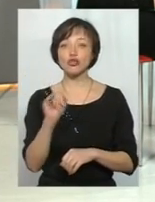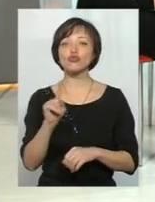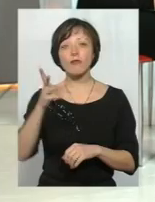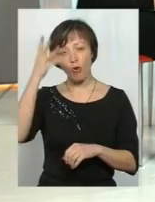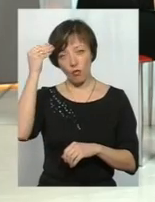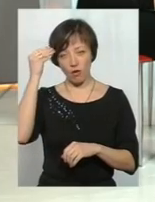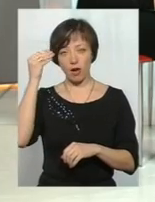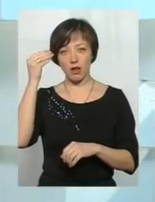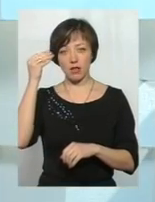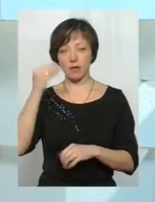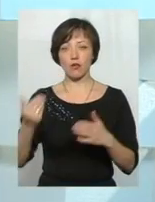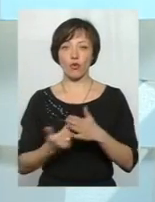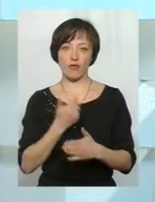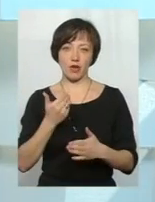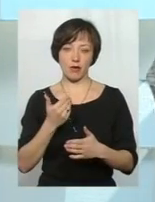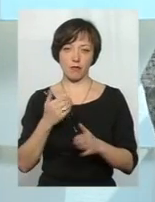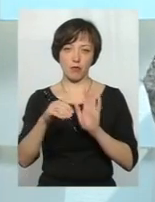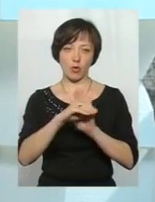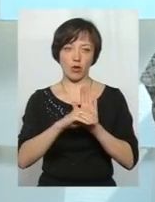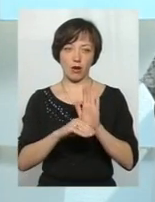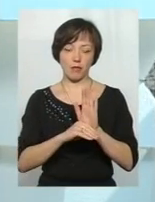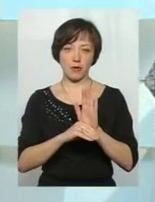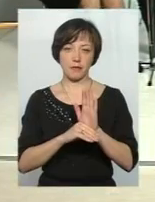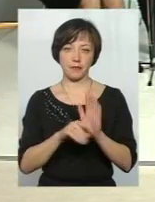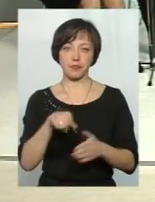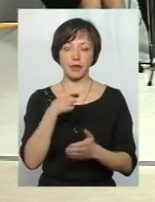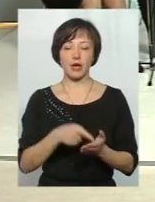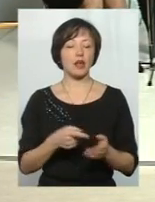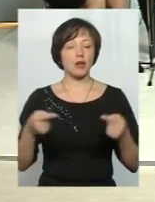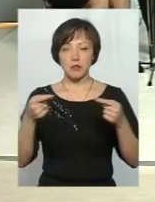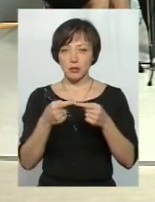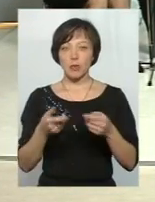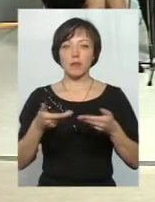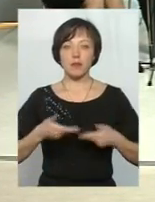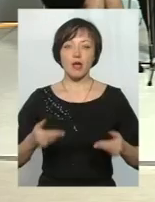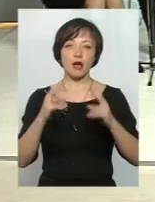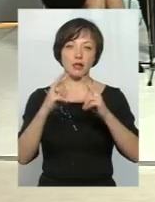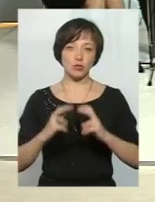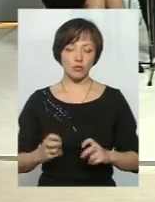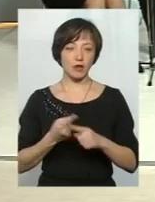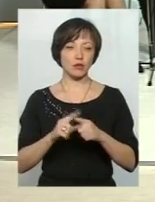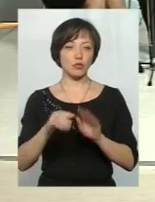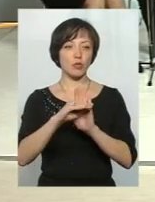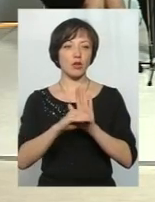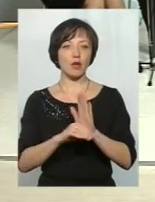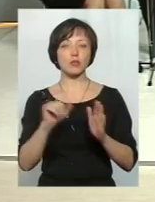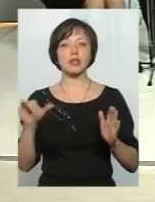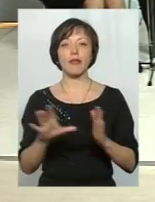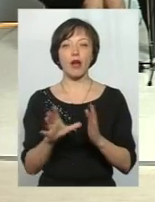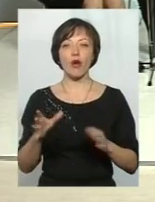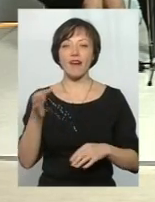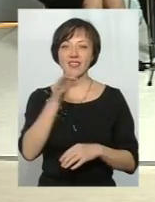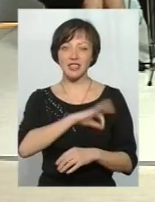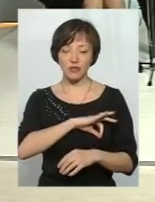врахували в новій програмі? Безумовно. Ми аналізували дану програму з енергоефективності,